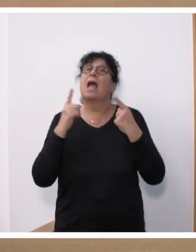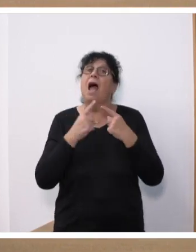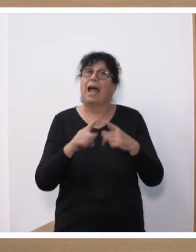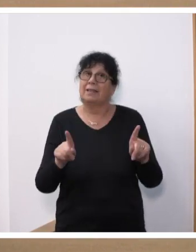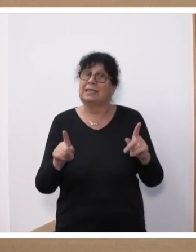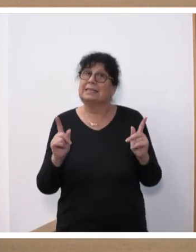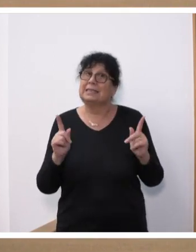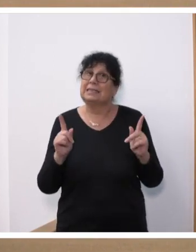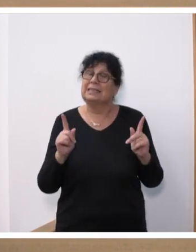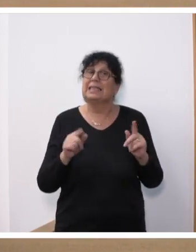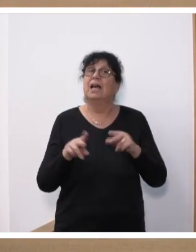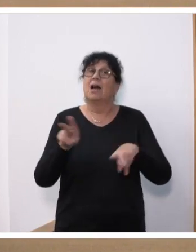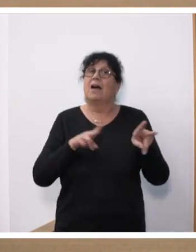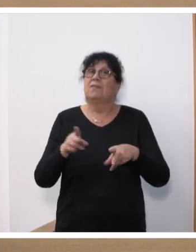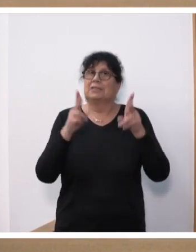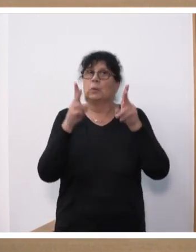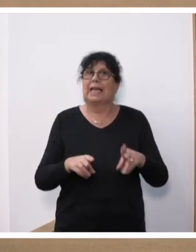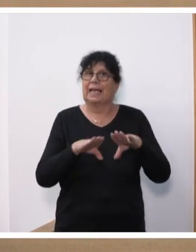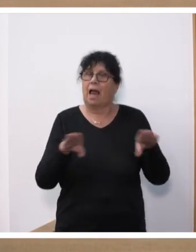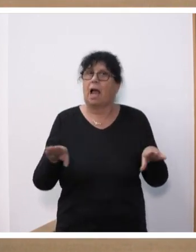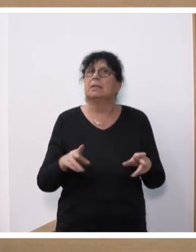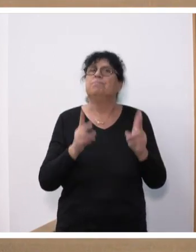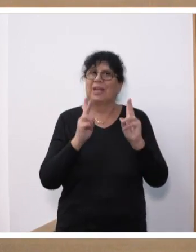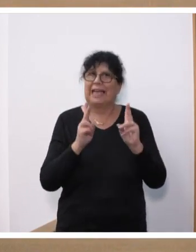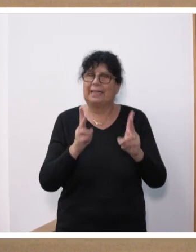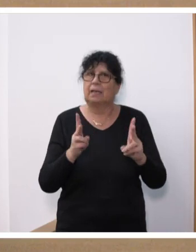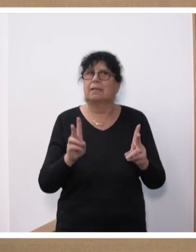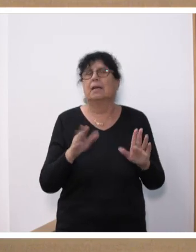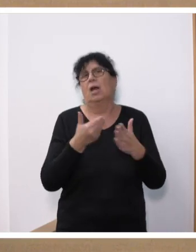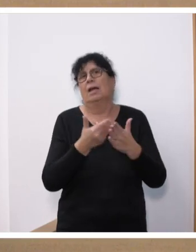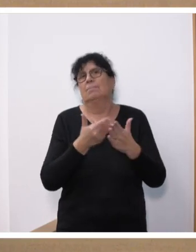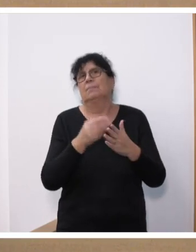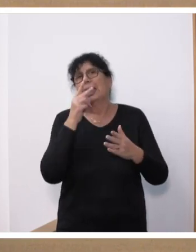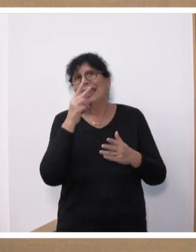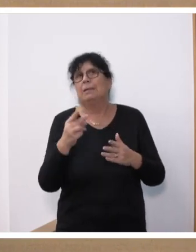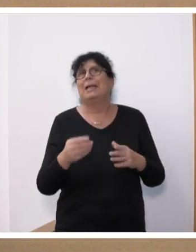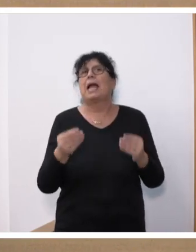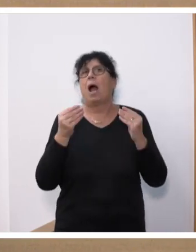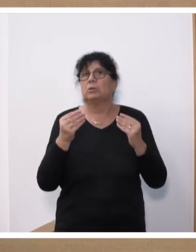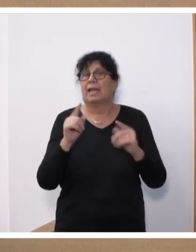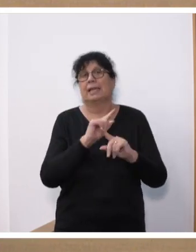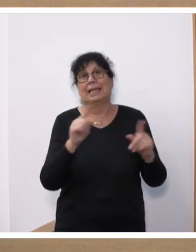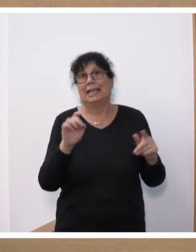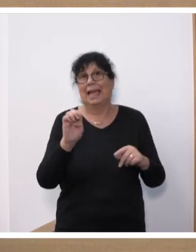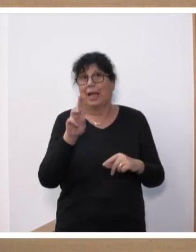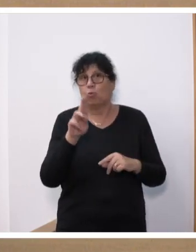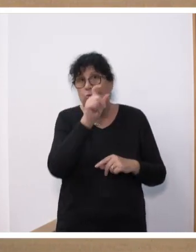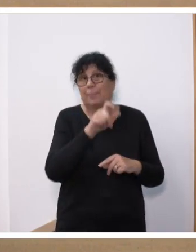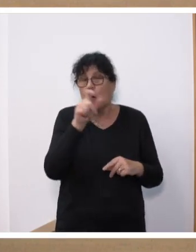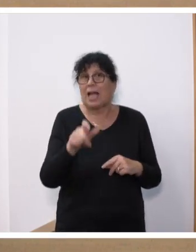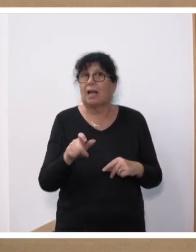Anders ist die Verfassungsrechtslage, das ist richtig, hinsichtlich im Hinblick auf Ausländer nicht EU-Bürger sind.